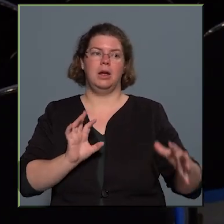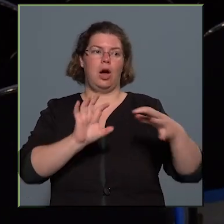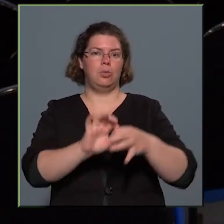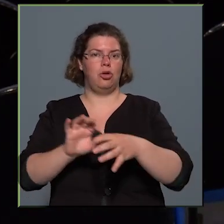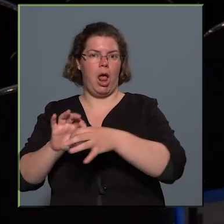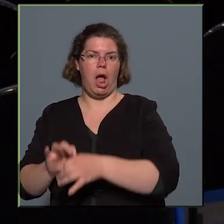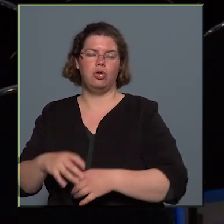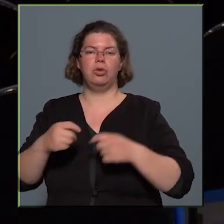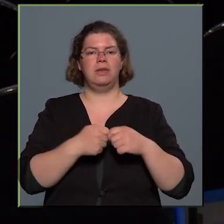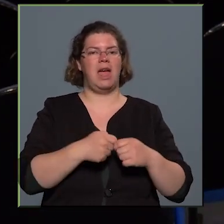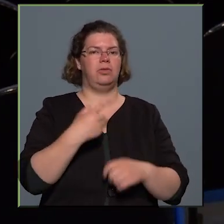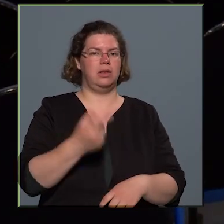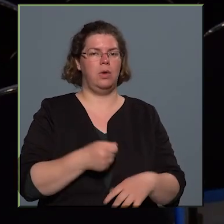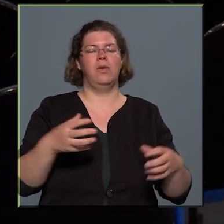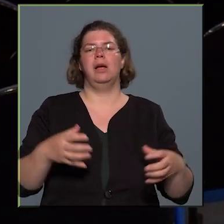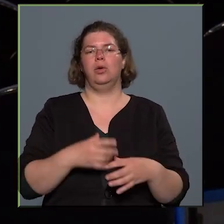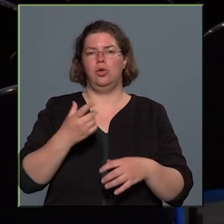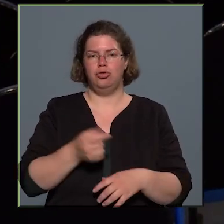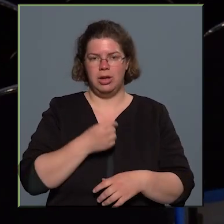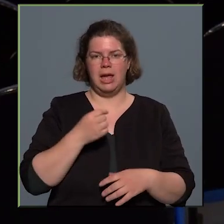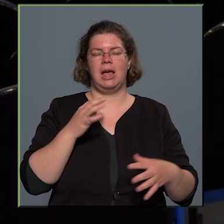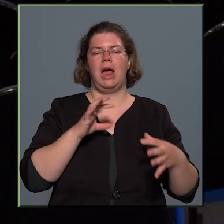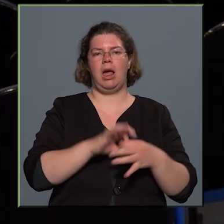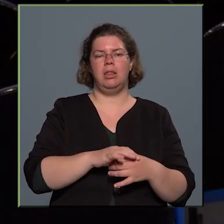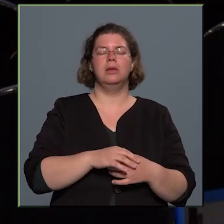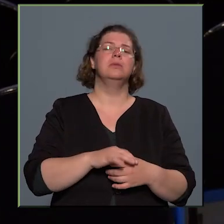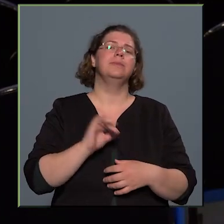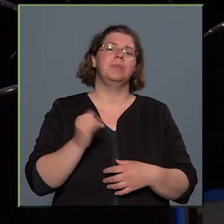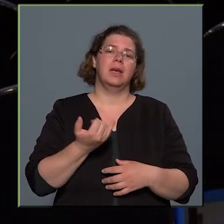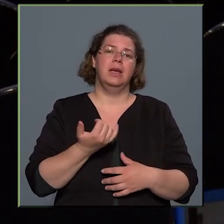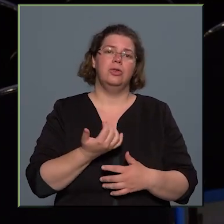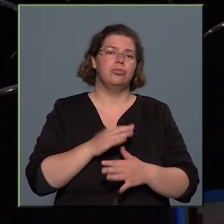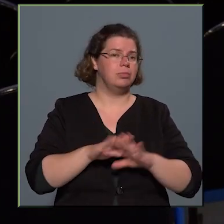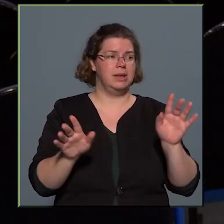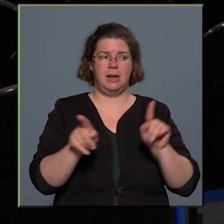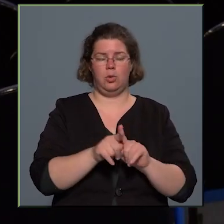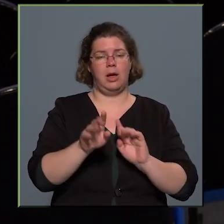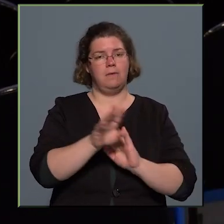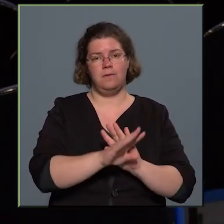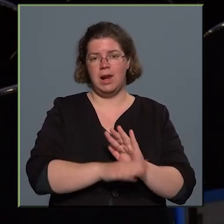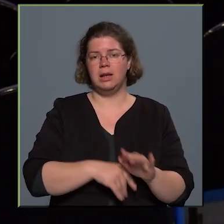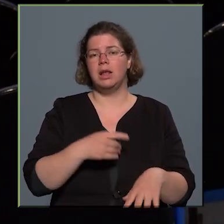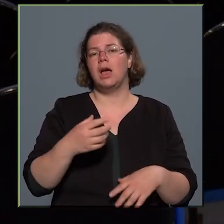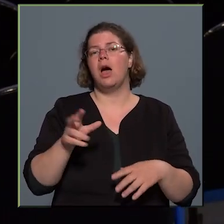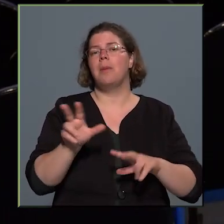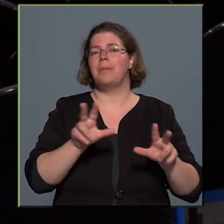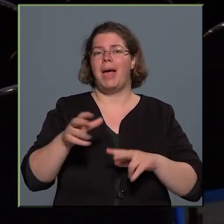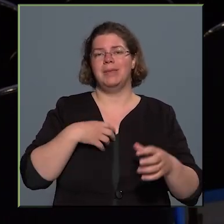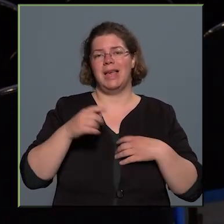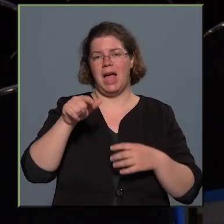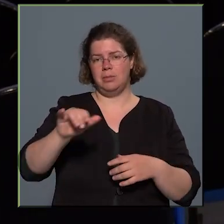nyilván a szervezőkkel, a közönséggel, és hát minden olyan feladat a bábszínházban is